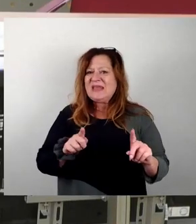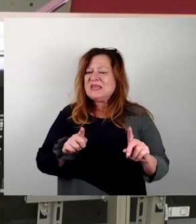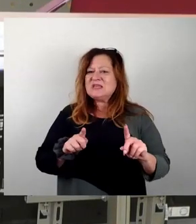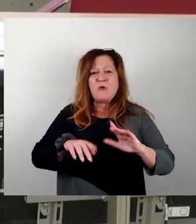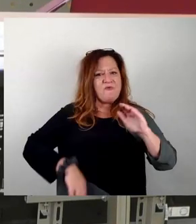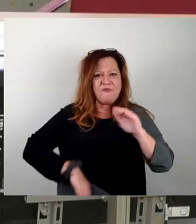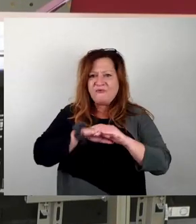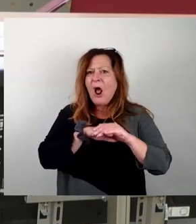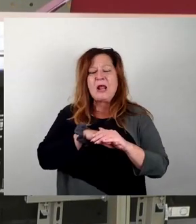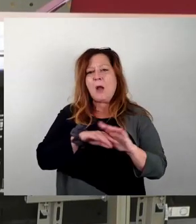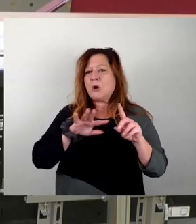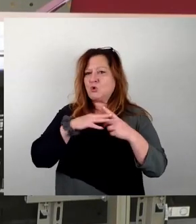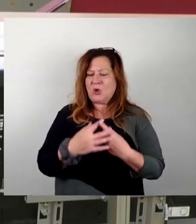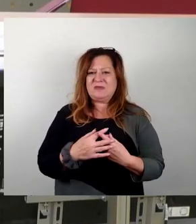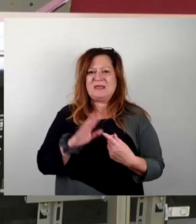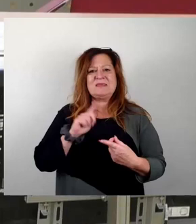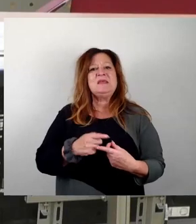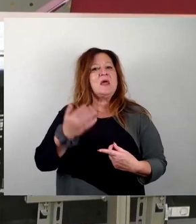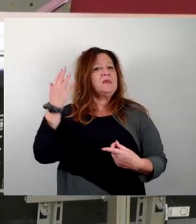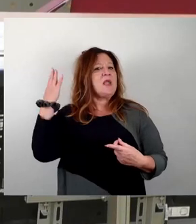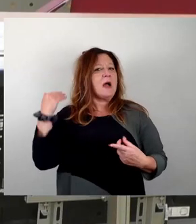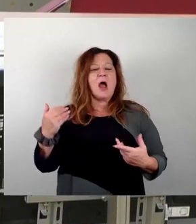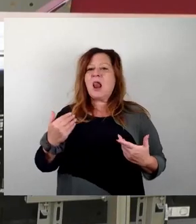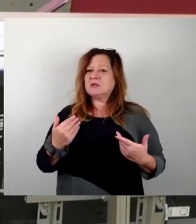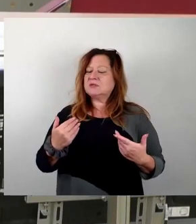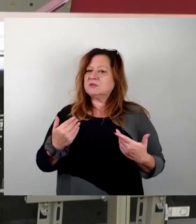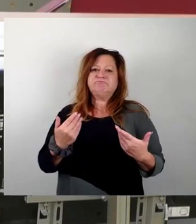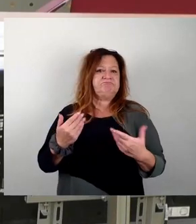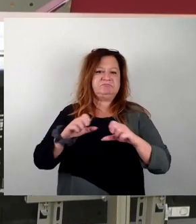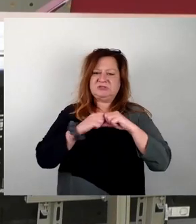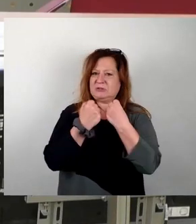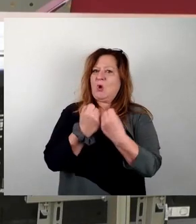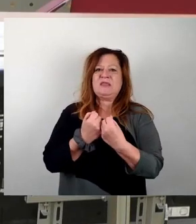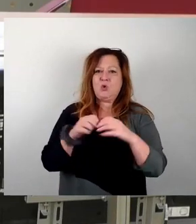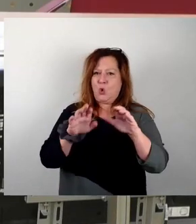dass dieser ursprüngliche Gehalt, der damals also 1946 intendiert war,